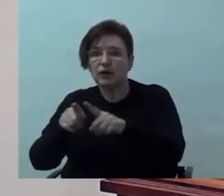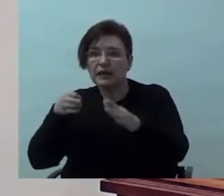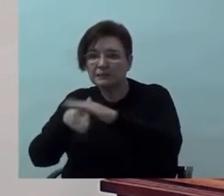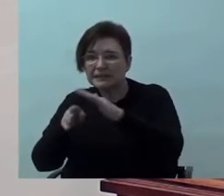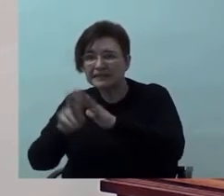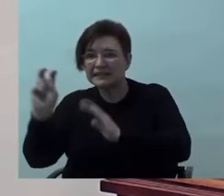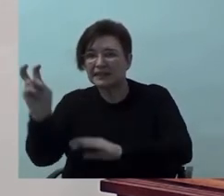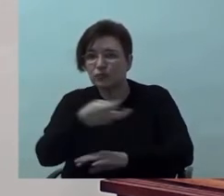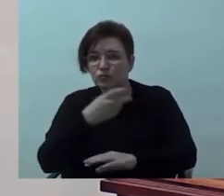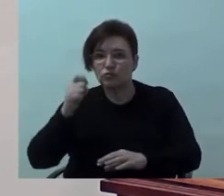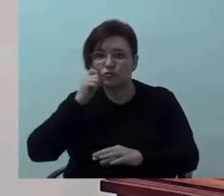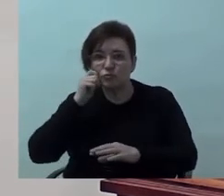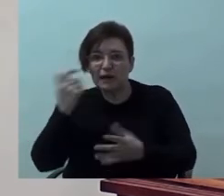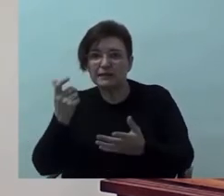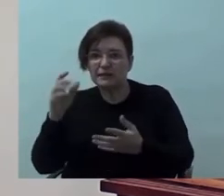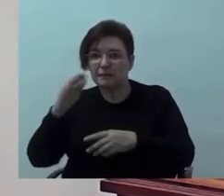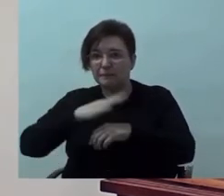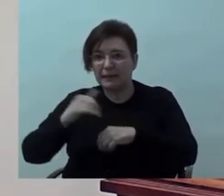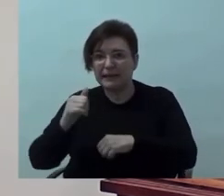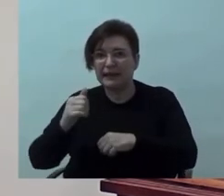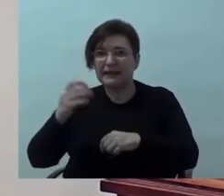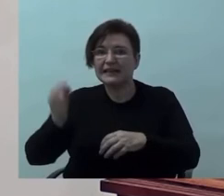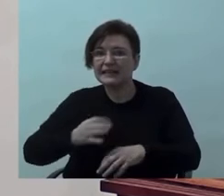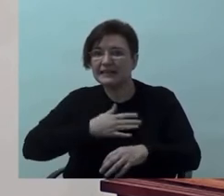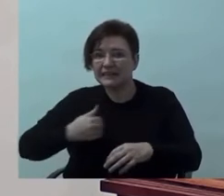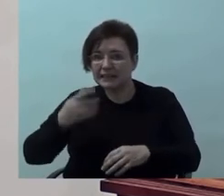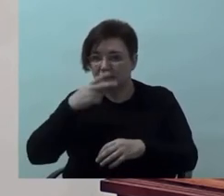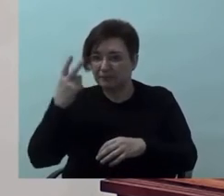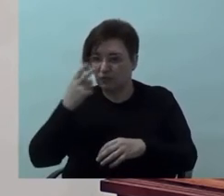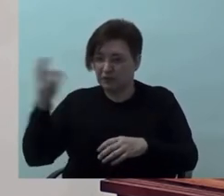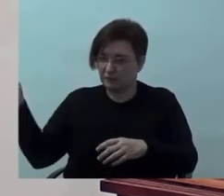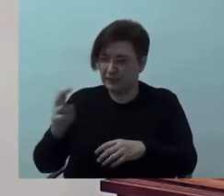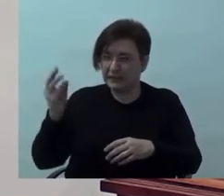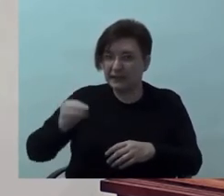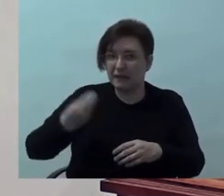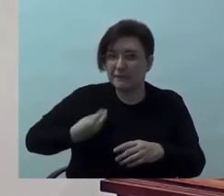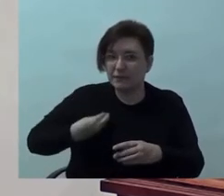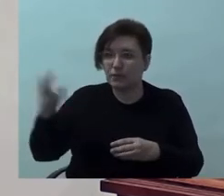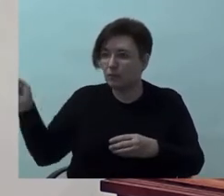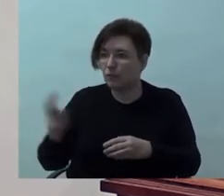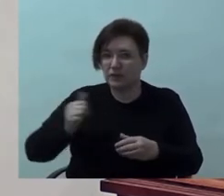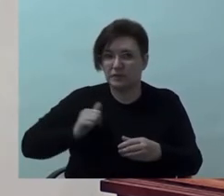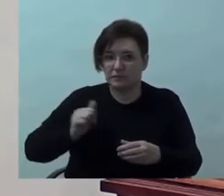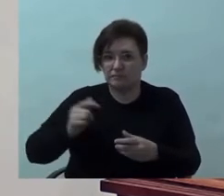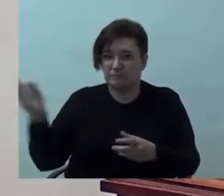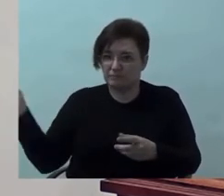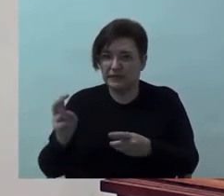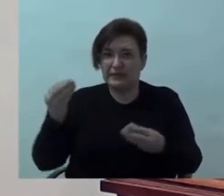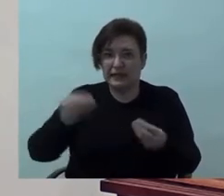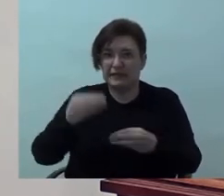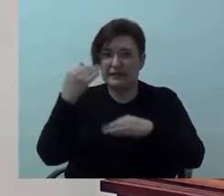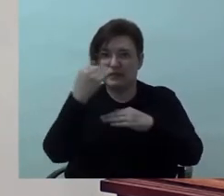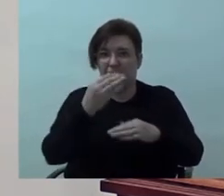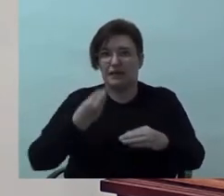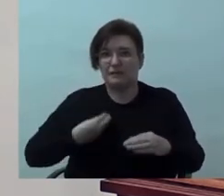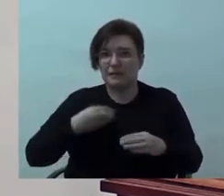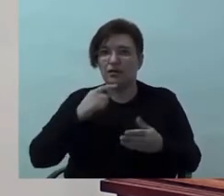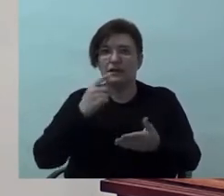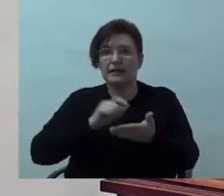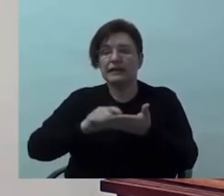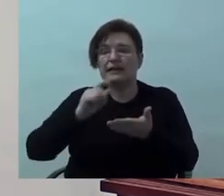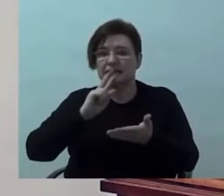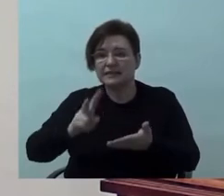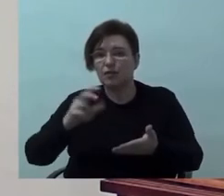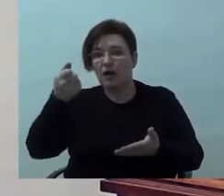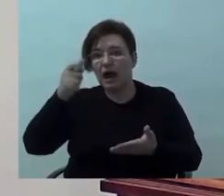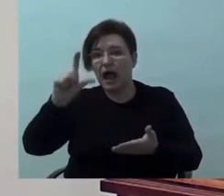aconseguir que qui vulgui venir a viure al Pallars pugui fer-ho que falta ens fa. Això és el que comenta Alba. I és amb la literalitat d'una